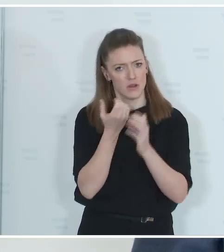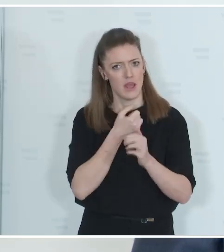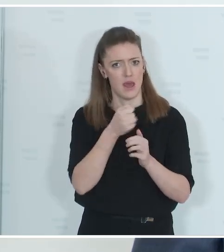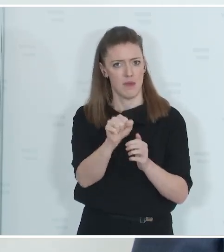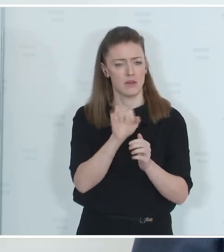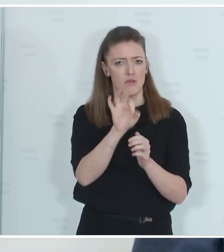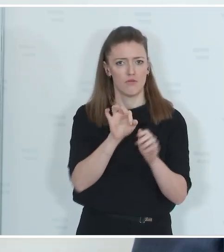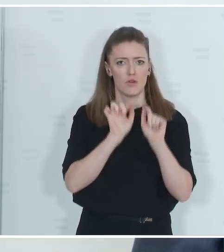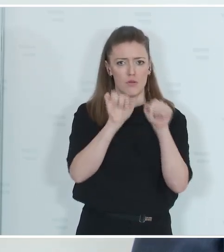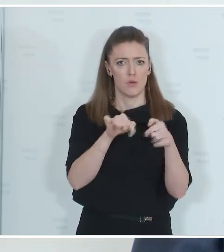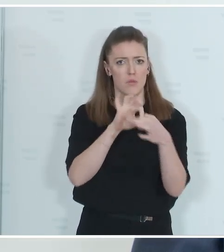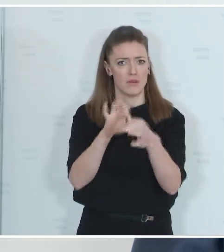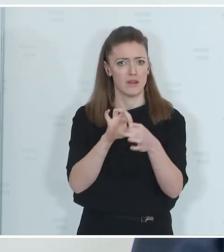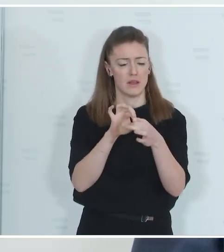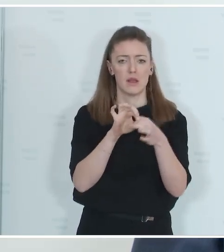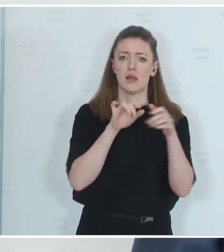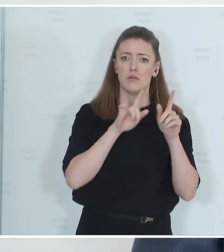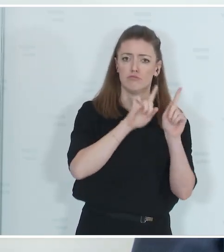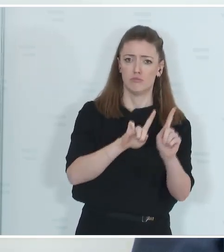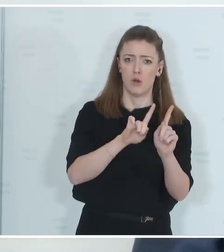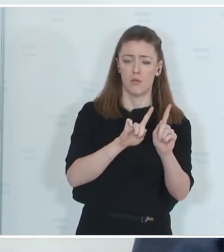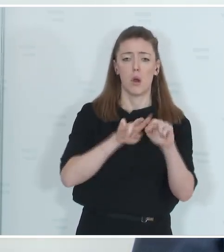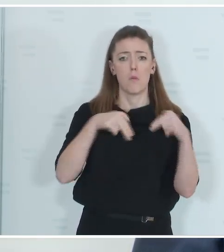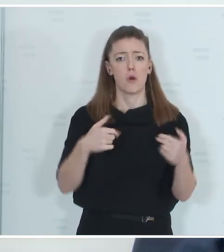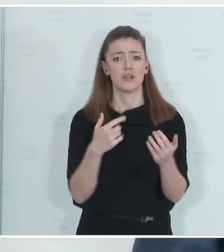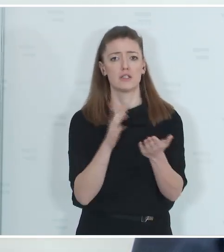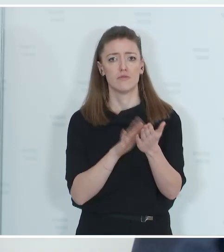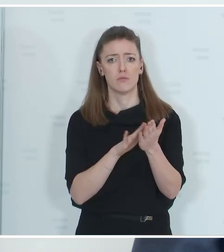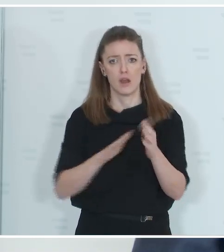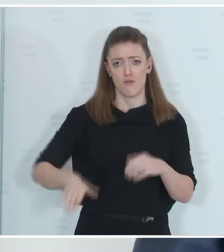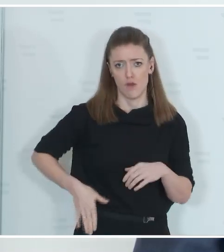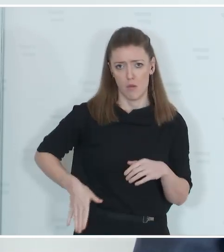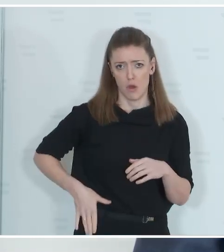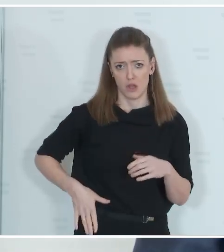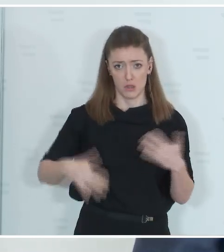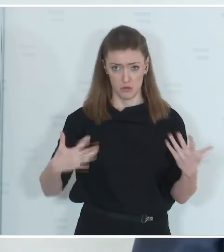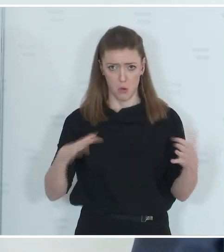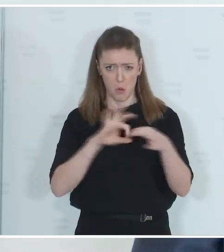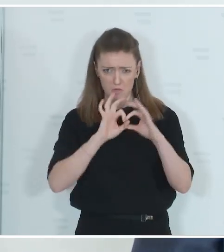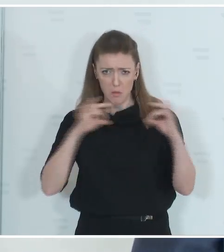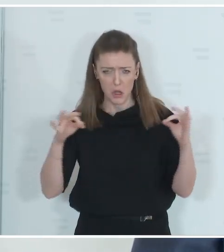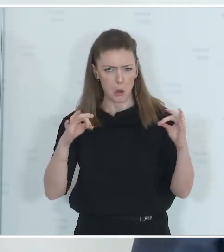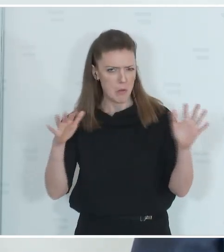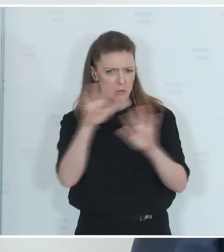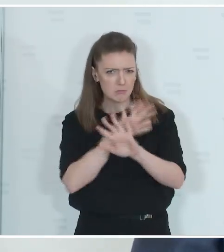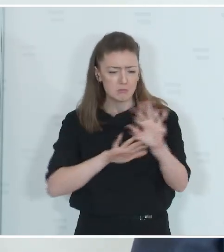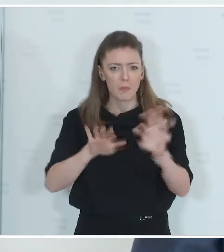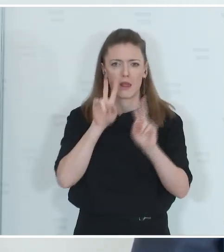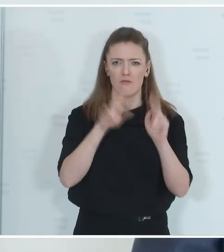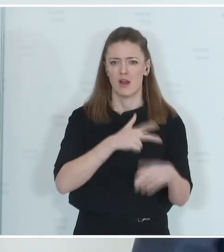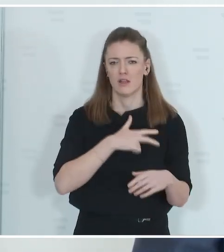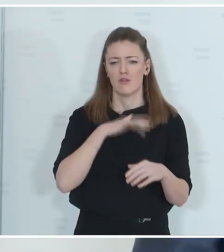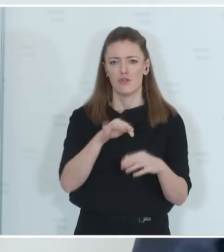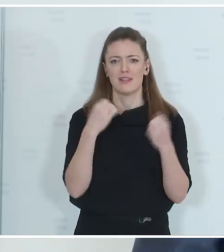Veräußerung von unbeweglichen Bundesvermögen klingt etwas sperrig, ist aber in Wahrheit für den